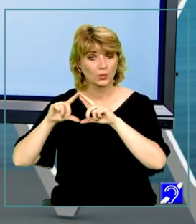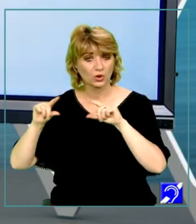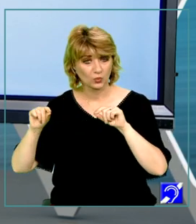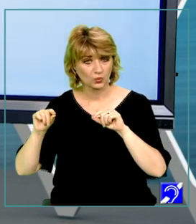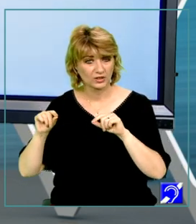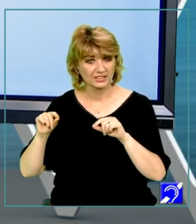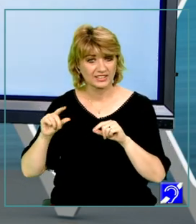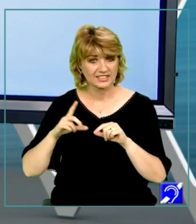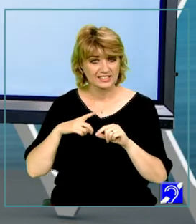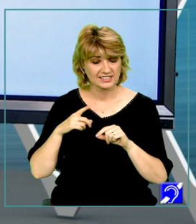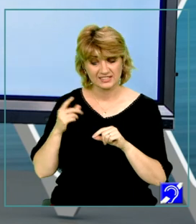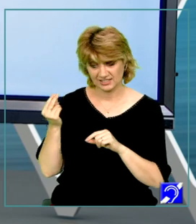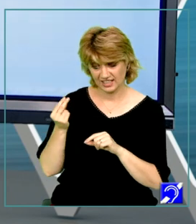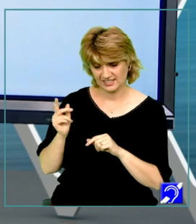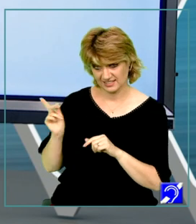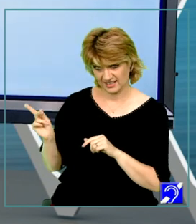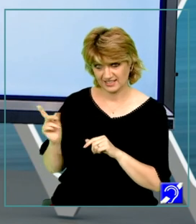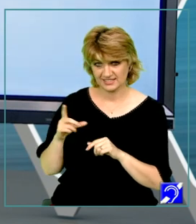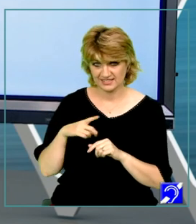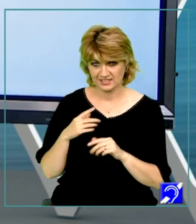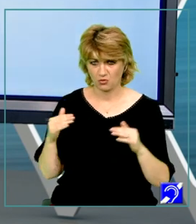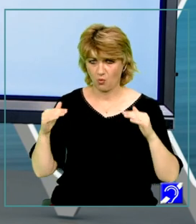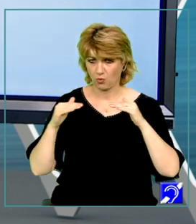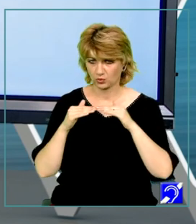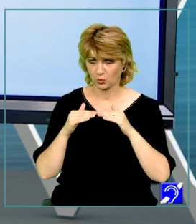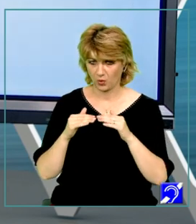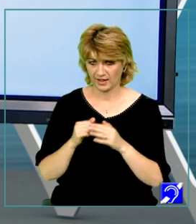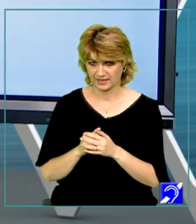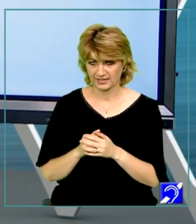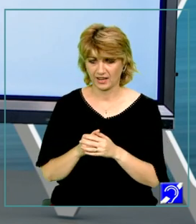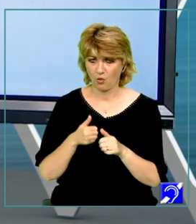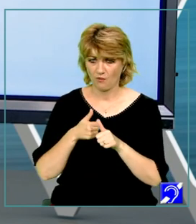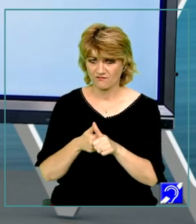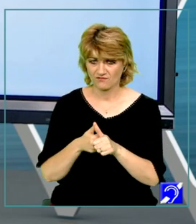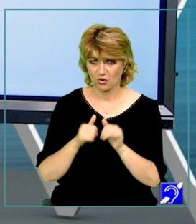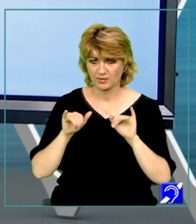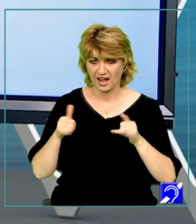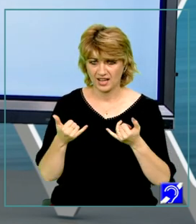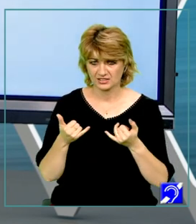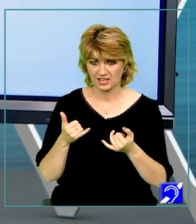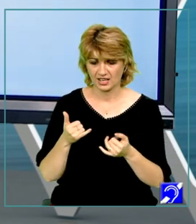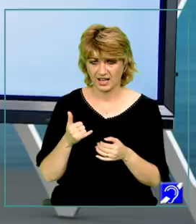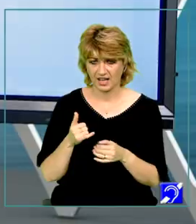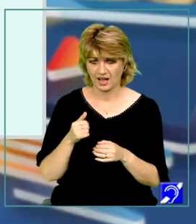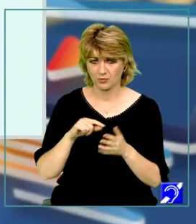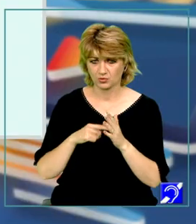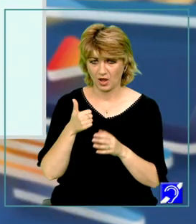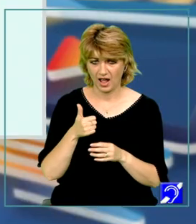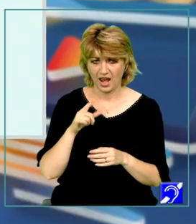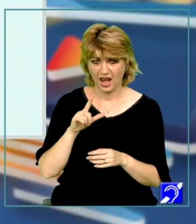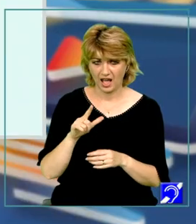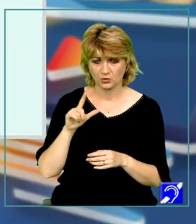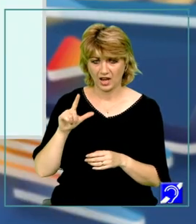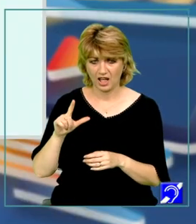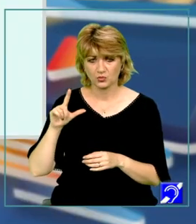din figura alăturată sunt congruente conform cazului la punctul A, latură,